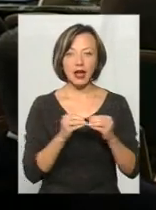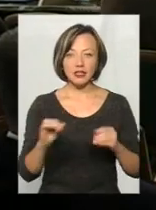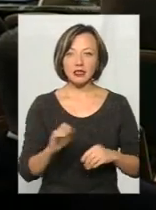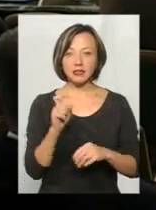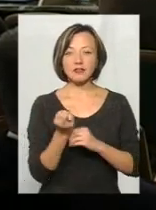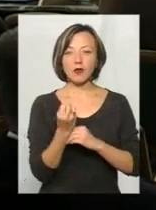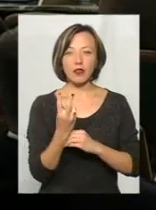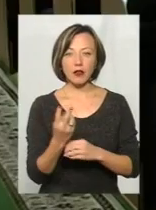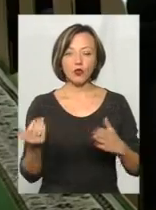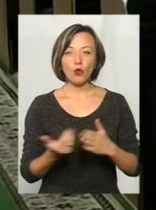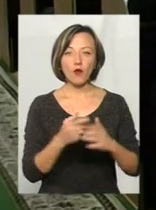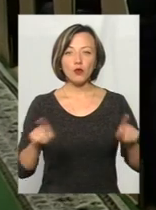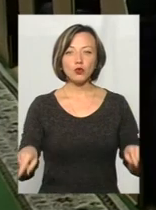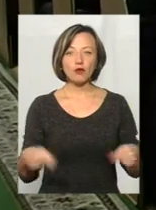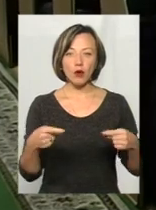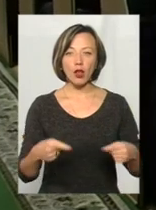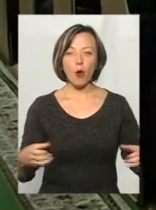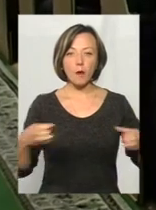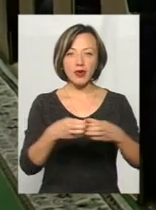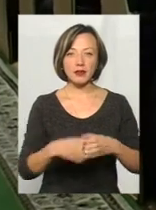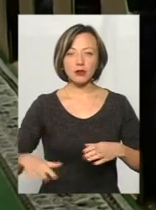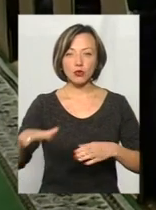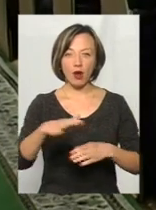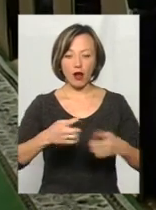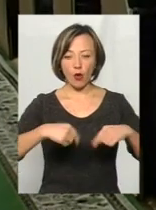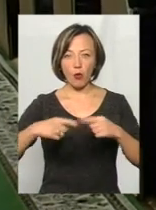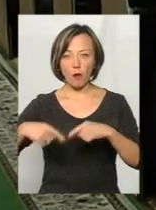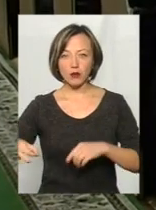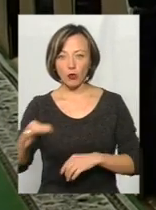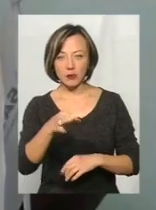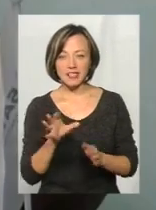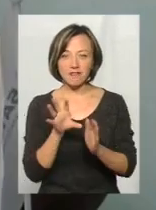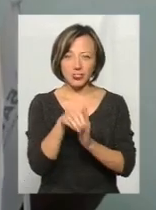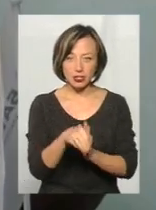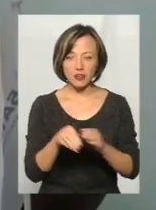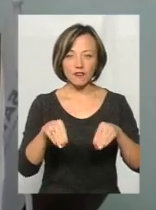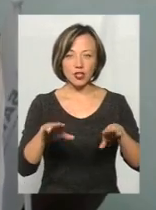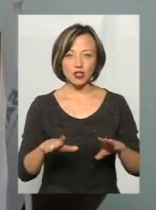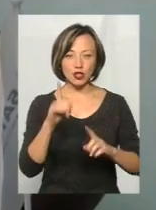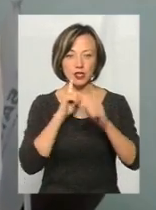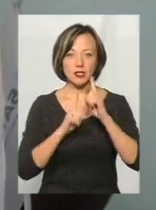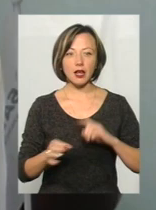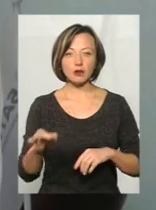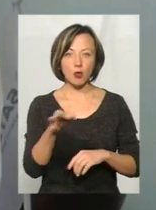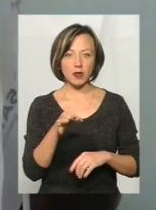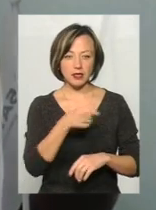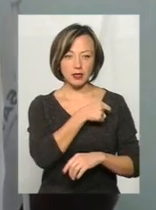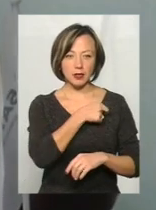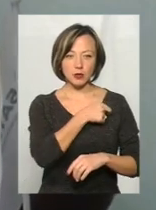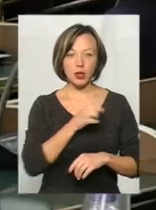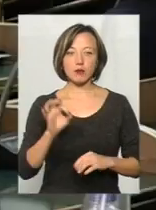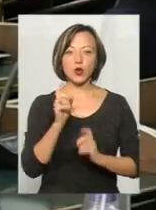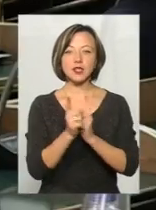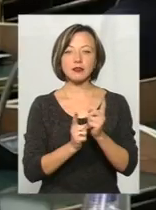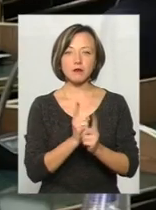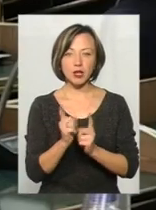12 новоутворених об'єднаних територіальних громад Хмельниччини війшли у рішення сесії обласної ради щодо